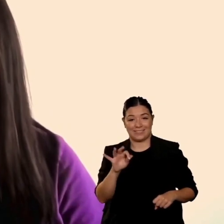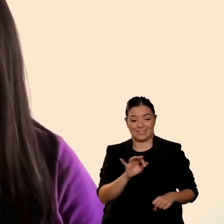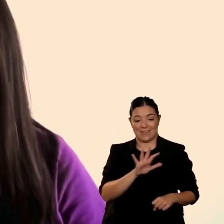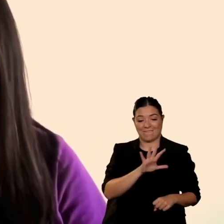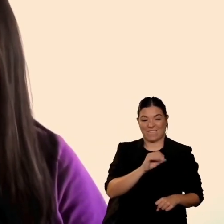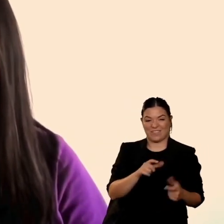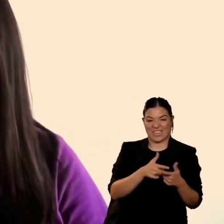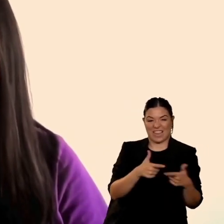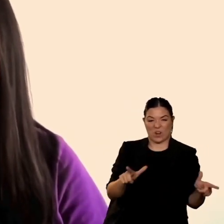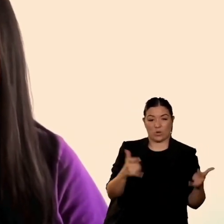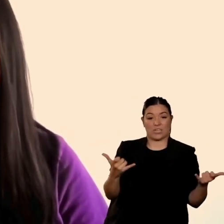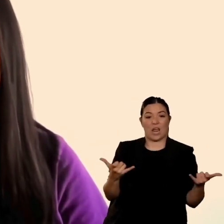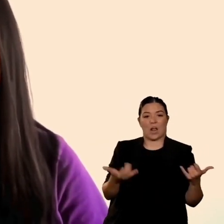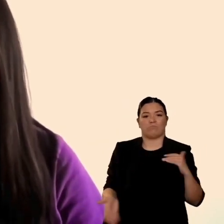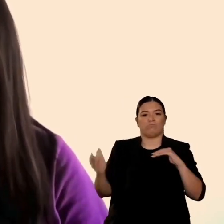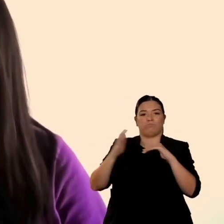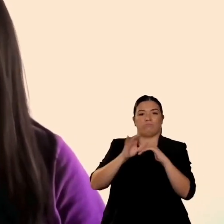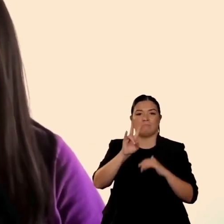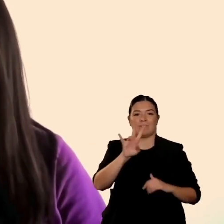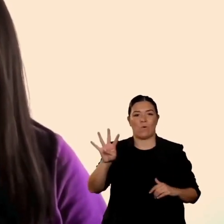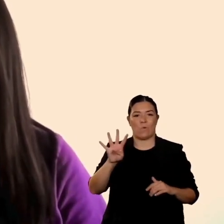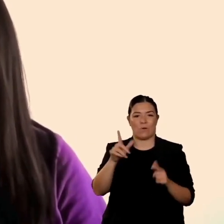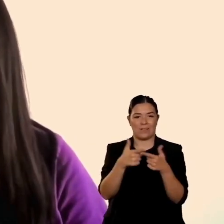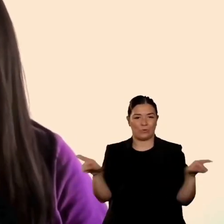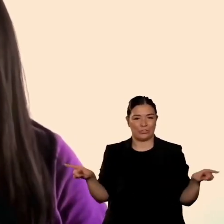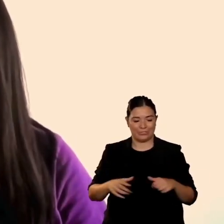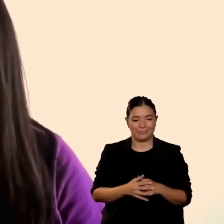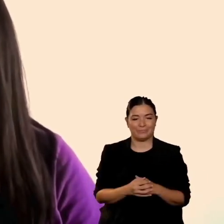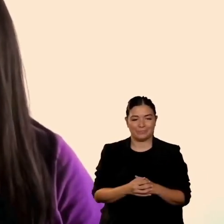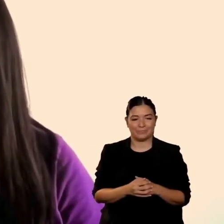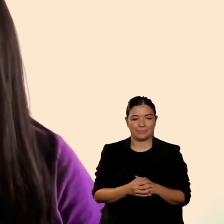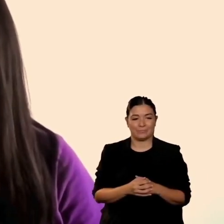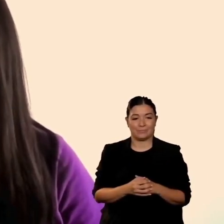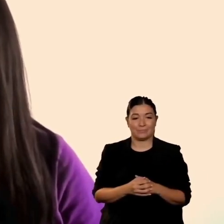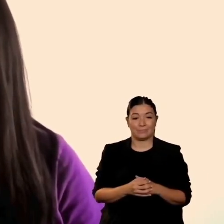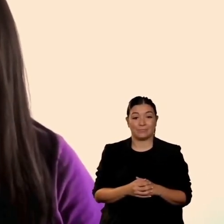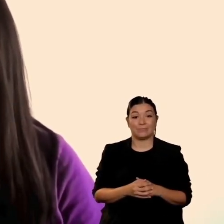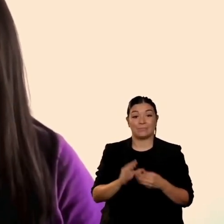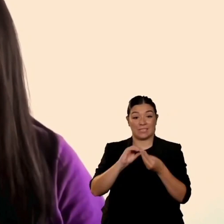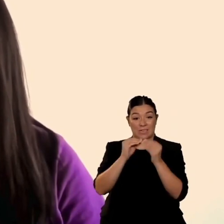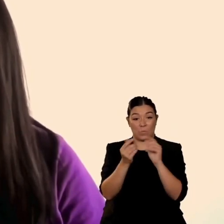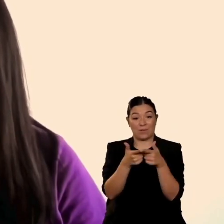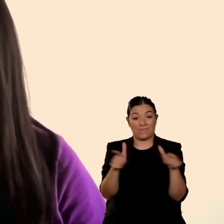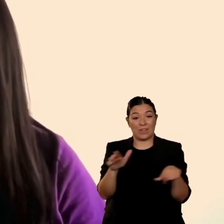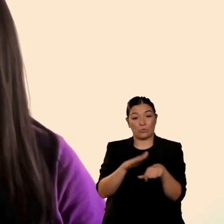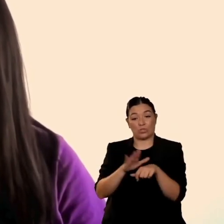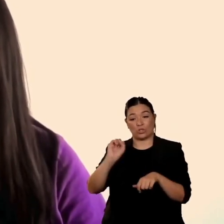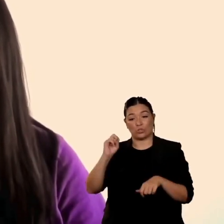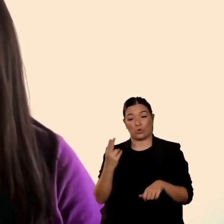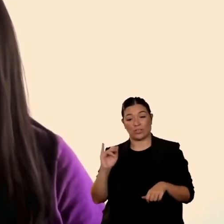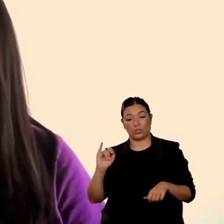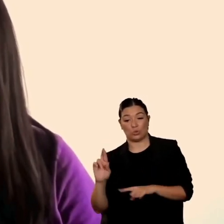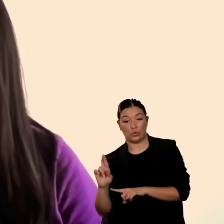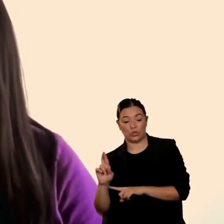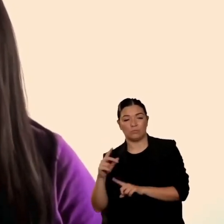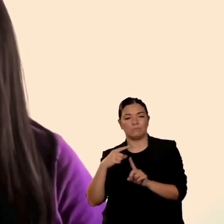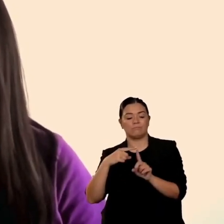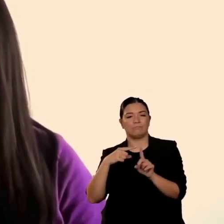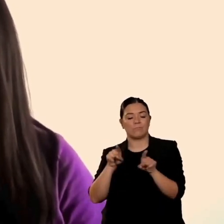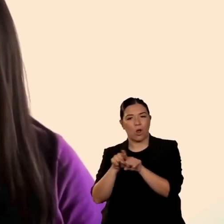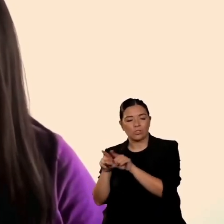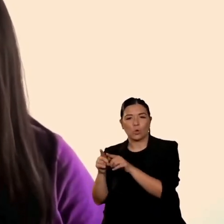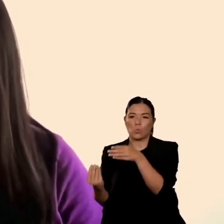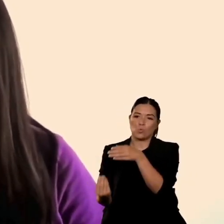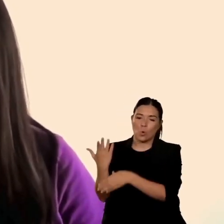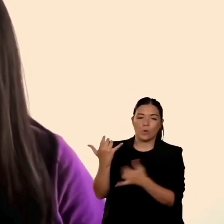in 22 lingue tutto questo è possibile grazie a più di mille volontari traduttori volontari